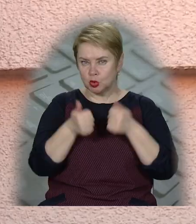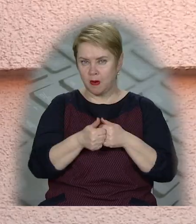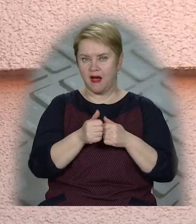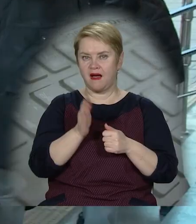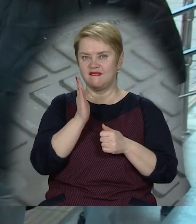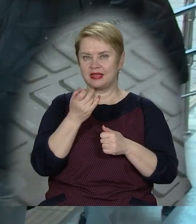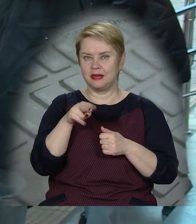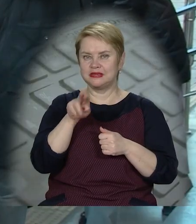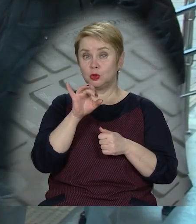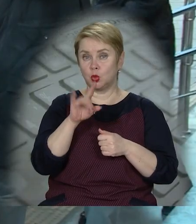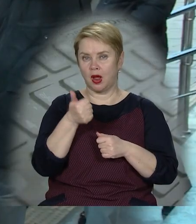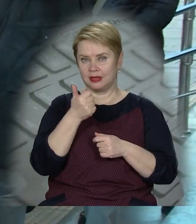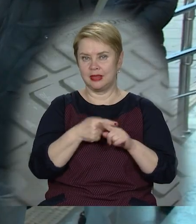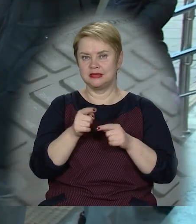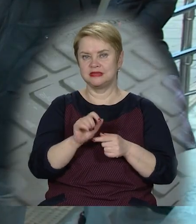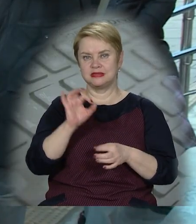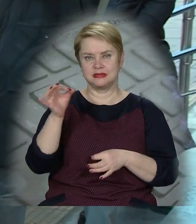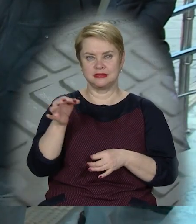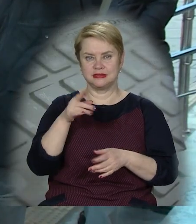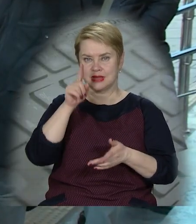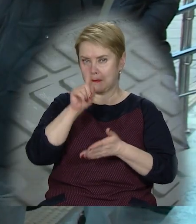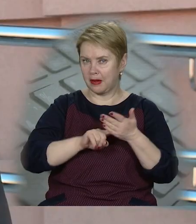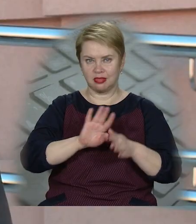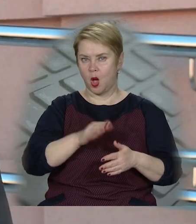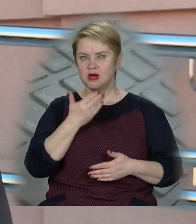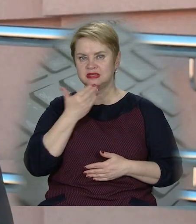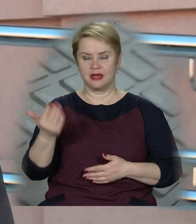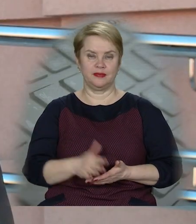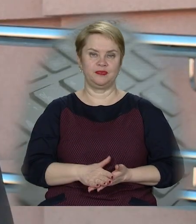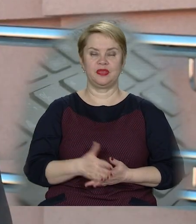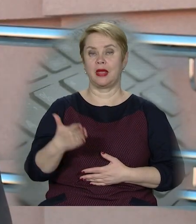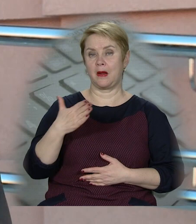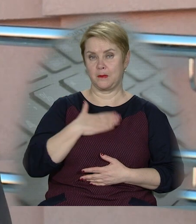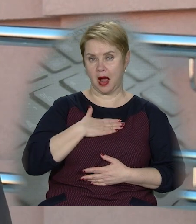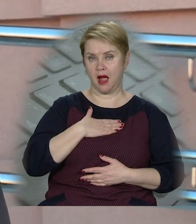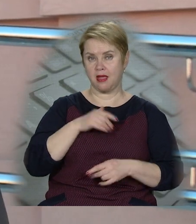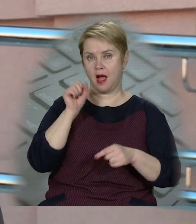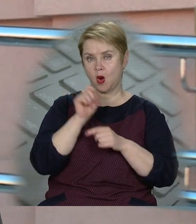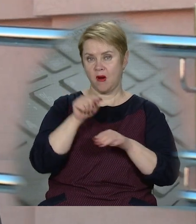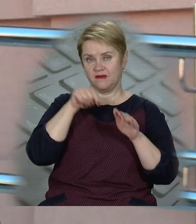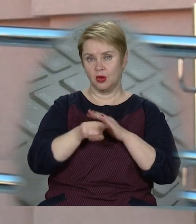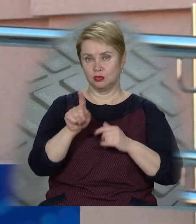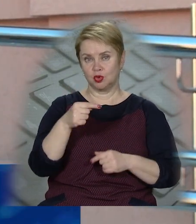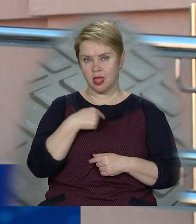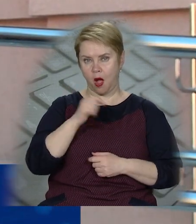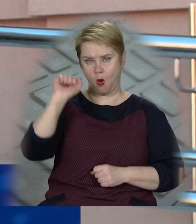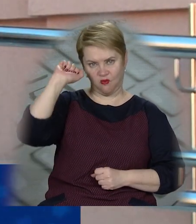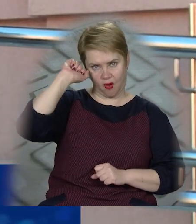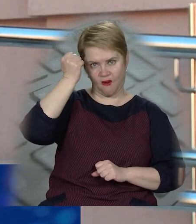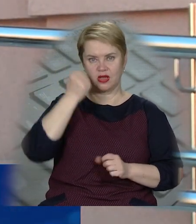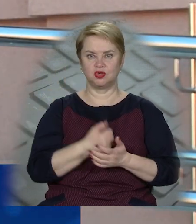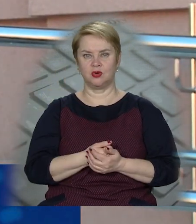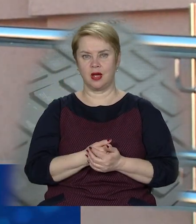Вадима Сідура – одна з них. Але, як запевняє митець, не остання. Моя роль в тому, що я, можна сказати, використовував